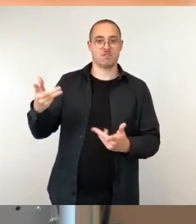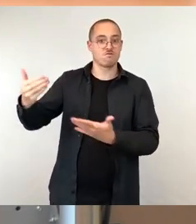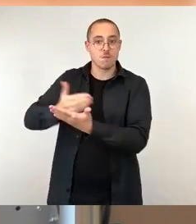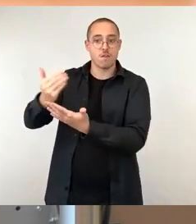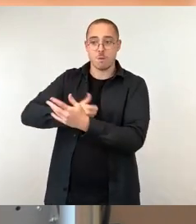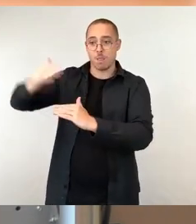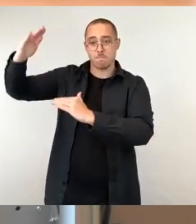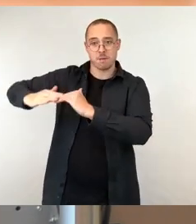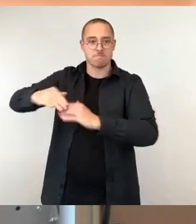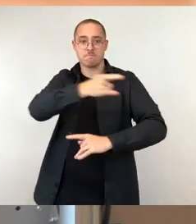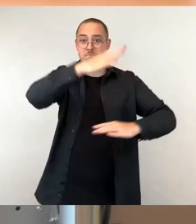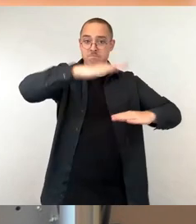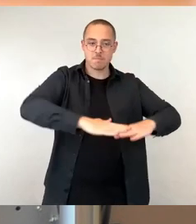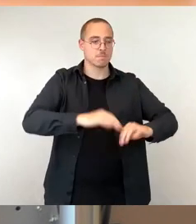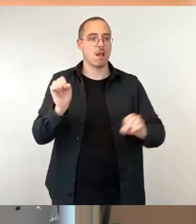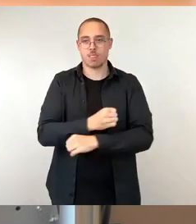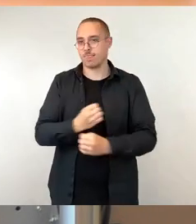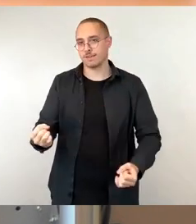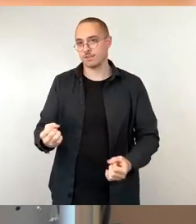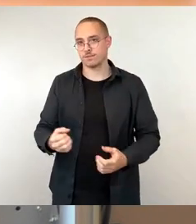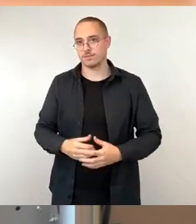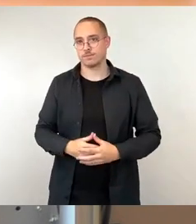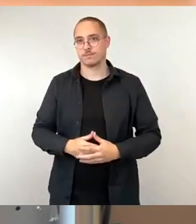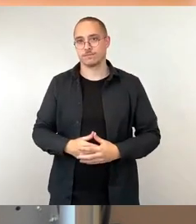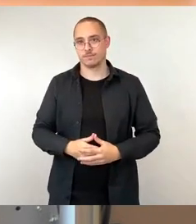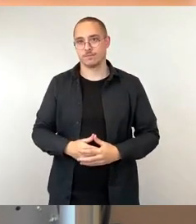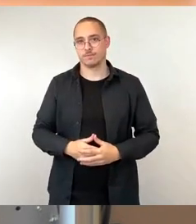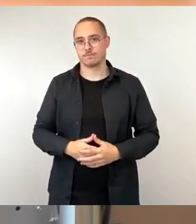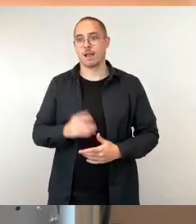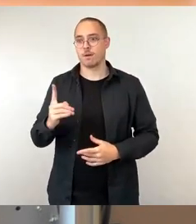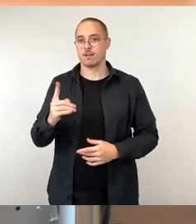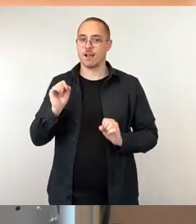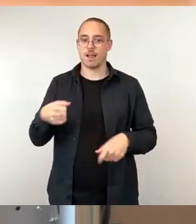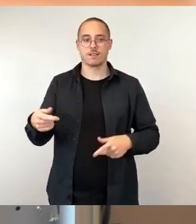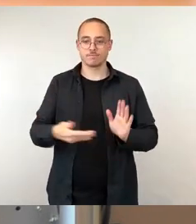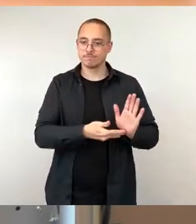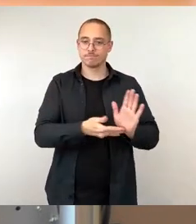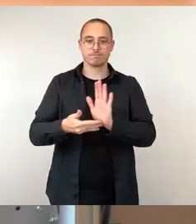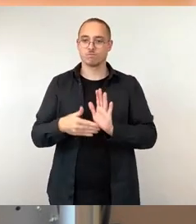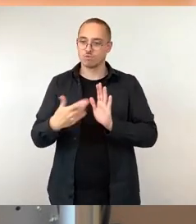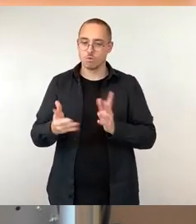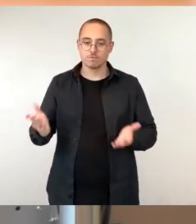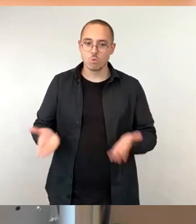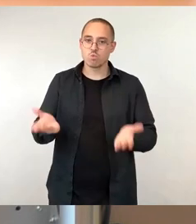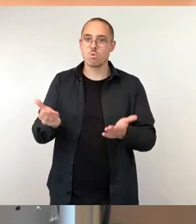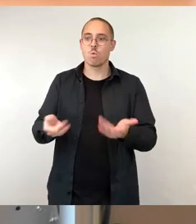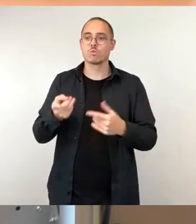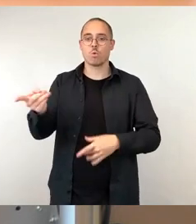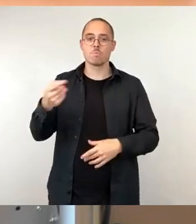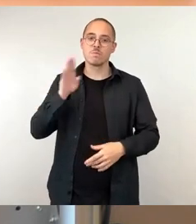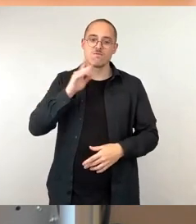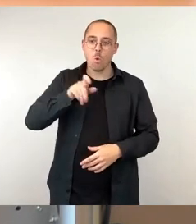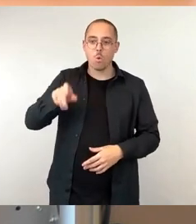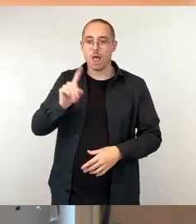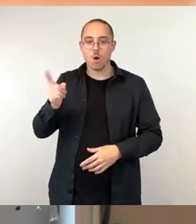Bewohner in den Gemeinschaftsunterkünften mit anpacken können. Dass wir alles externe Dienstleister machen müssen. Und wir können das Zeichen